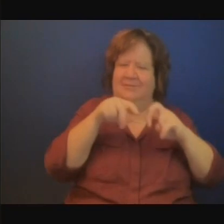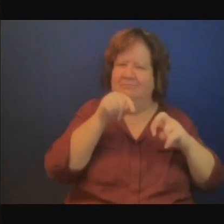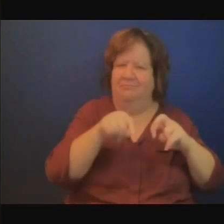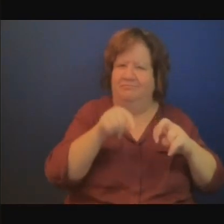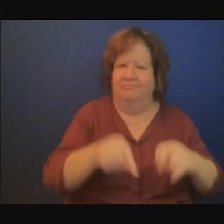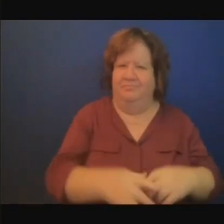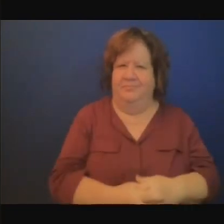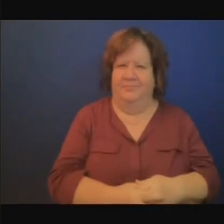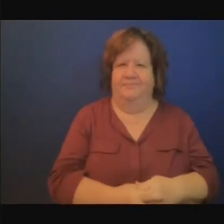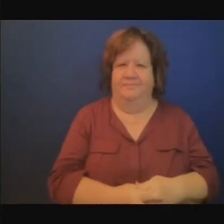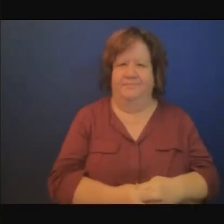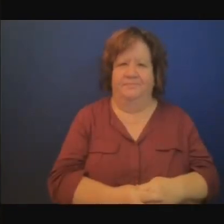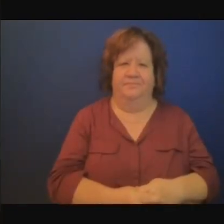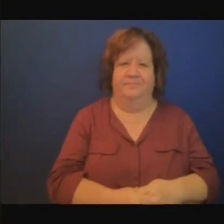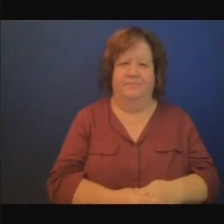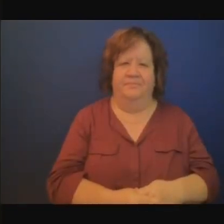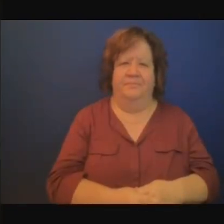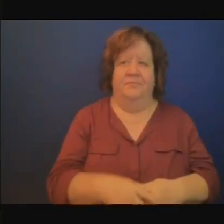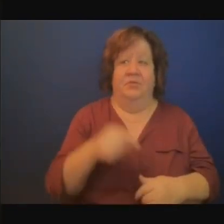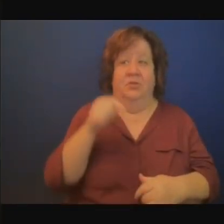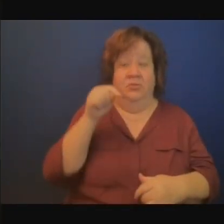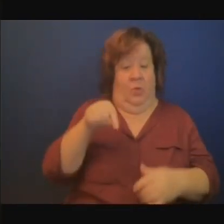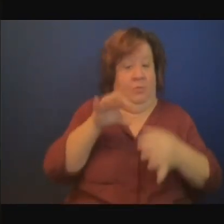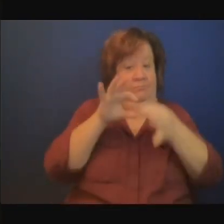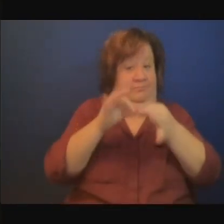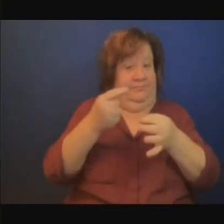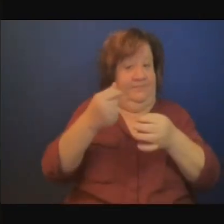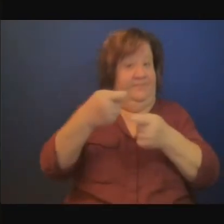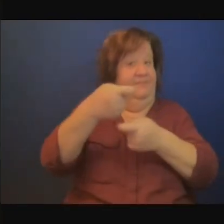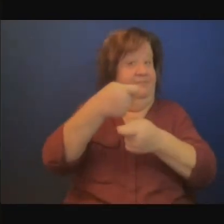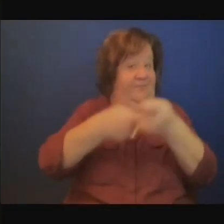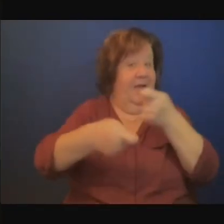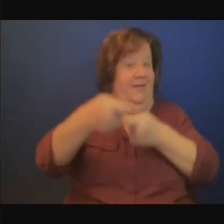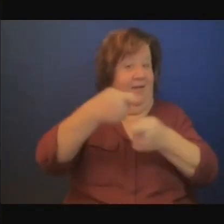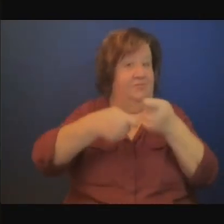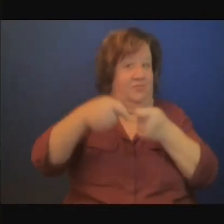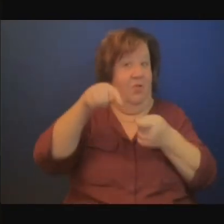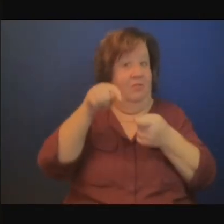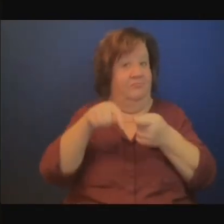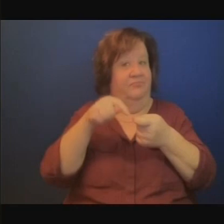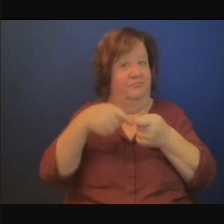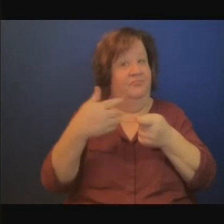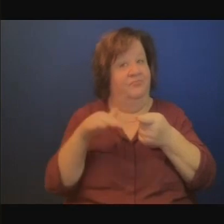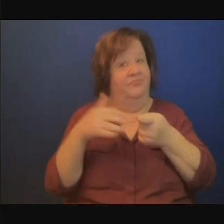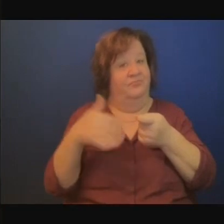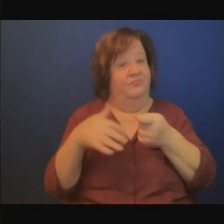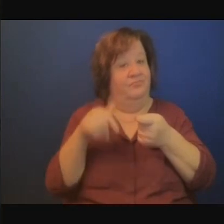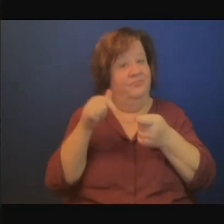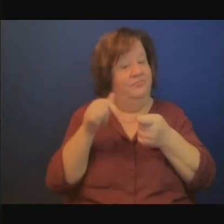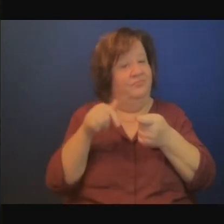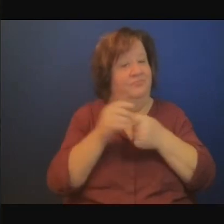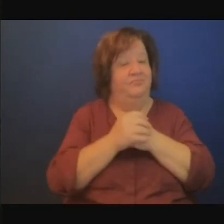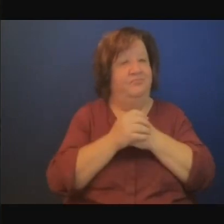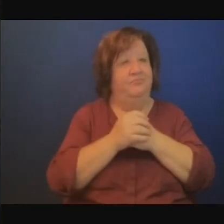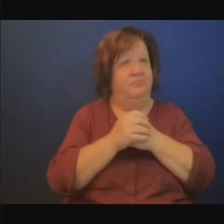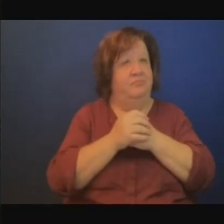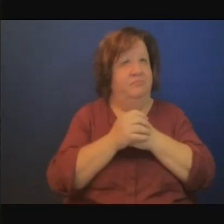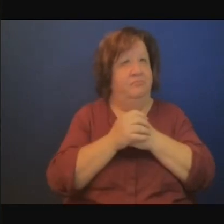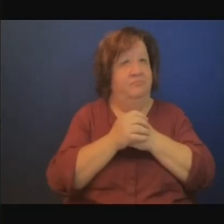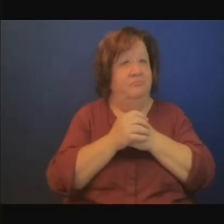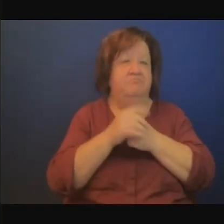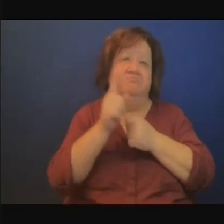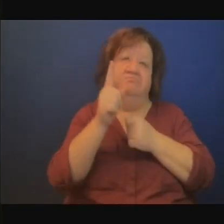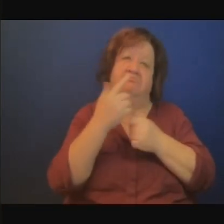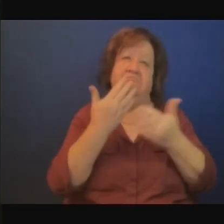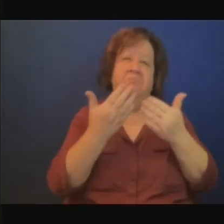il y a donc ces fonds il y a ces engagements des pays développés qui ont affecté beaucoup d'argent